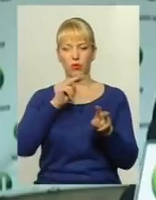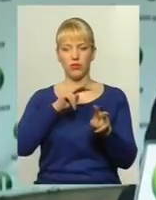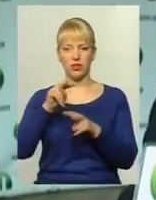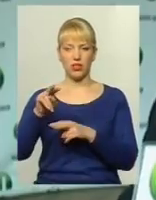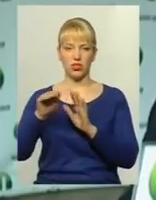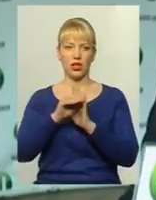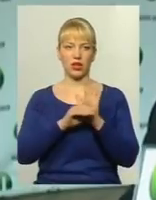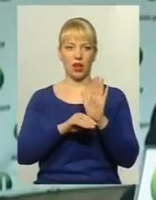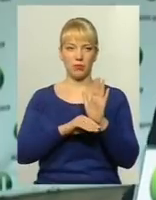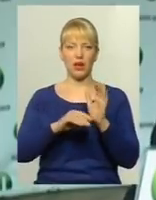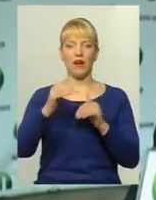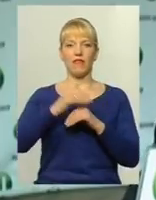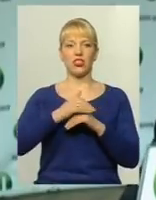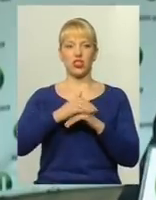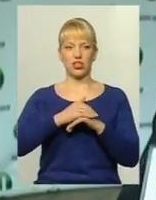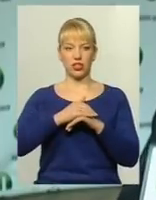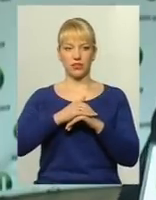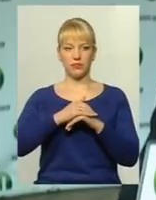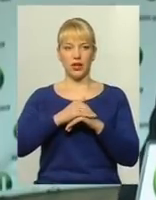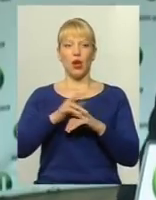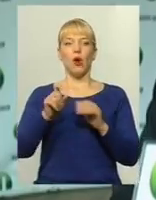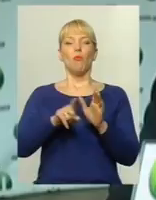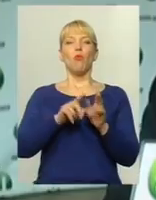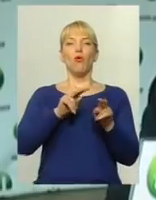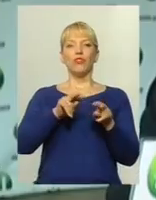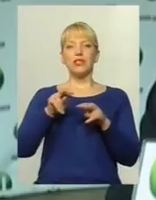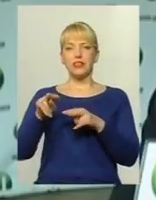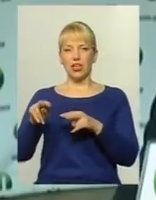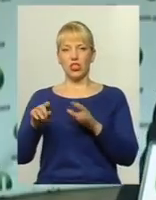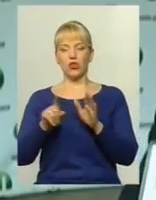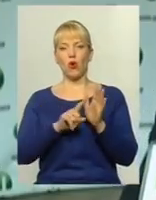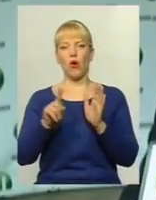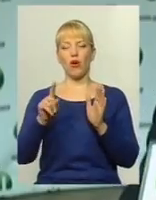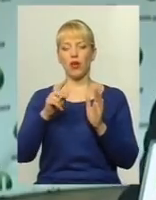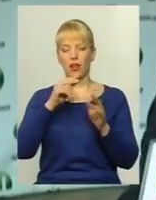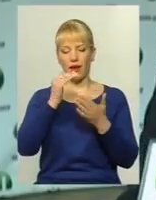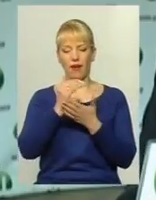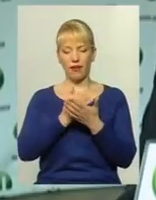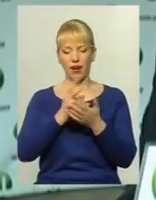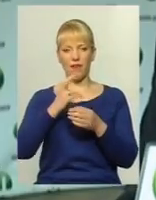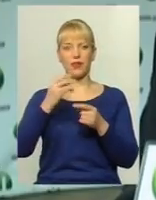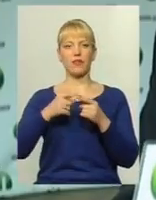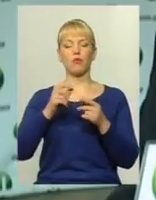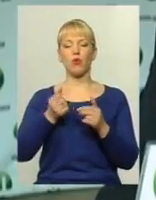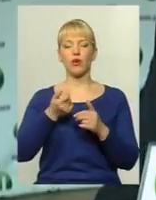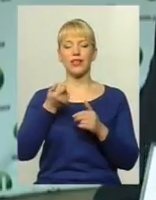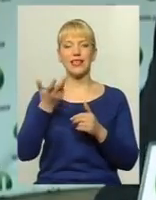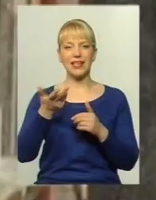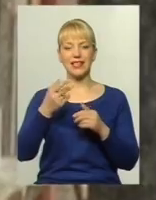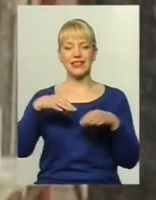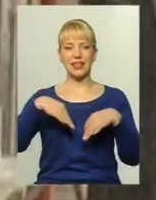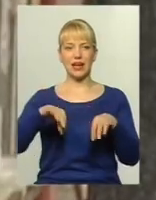графіків, особливо вечірніх графіків По відстеженню графіків на протязі дня, по відстеженню кількості транспортних засобів на